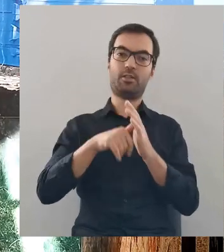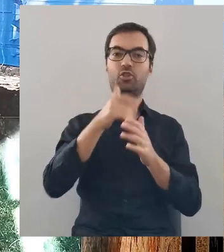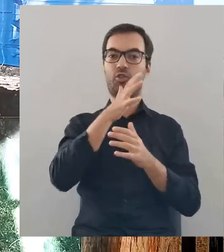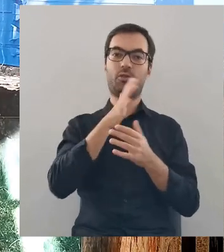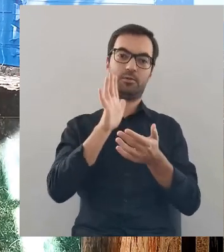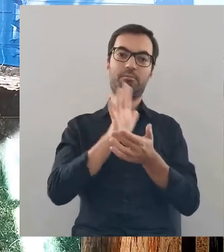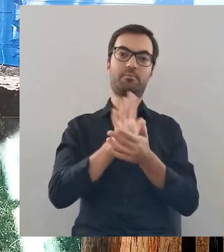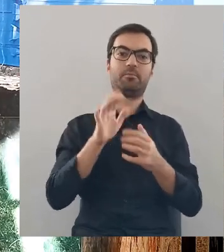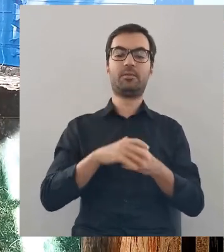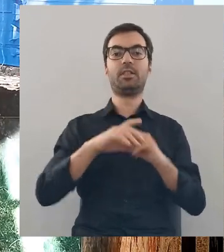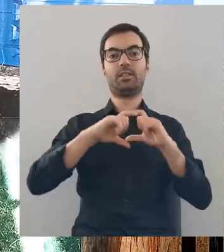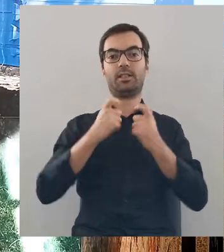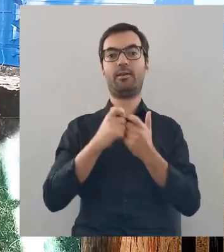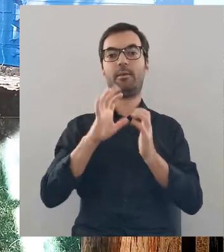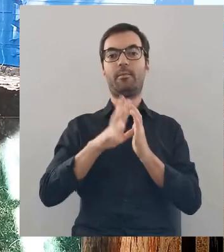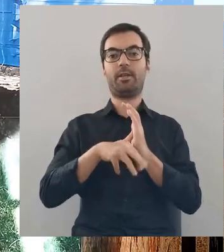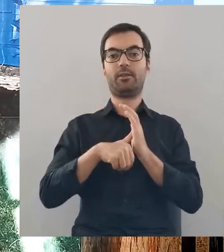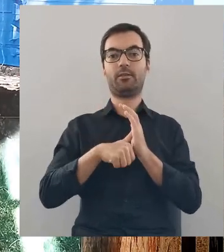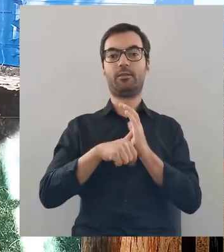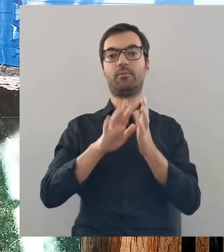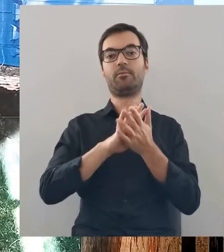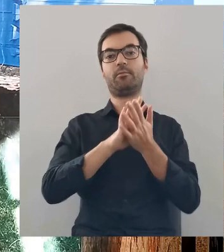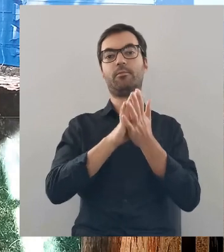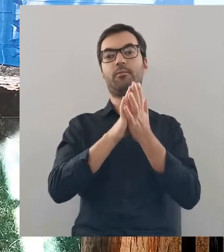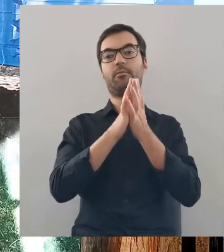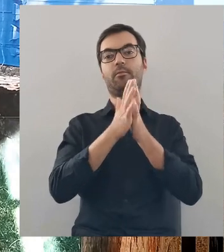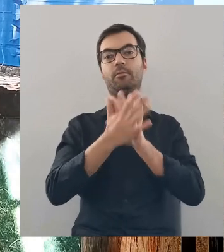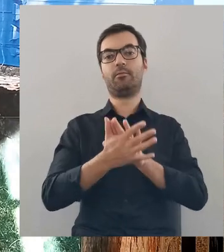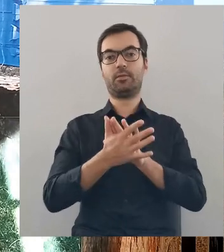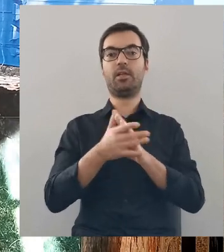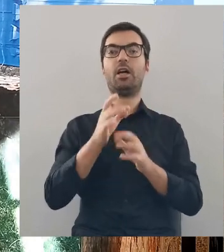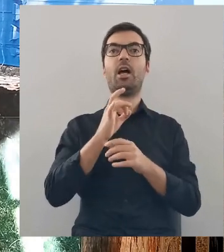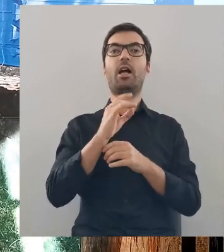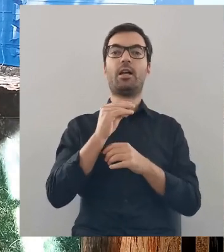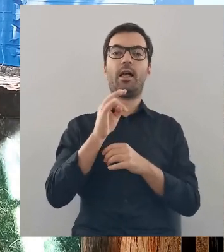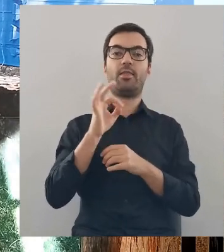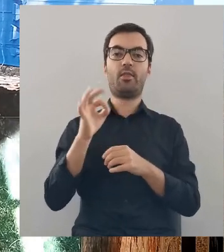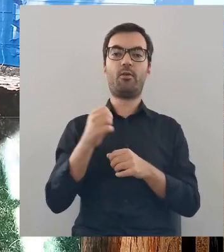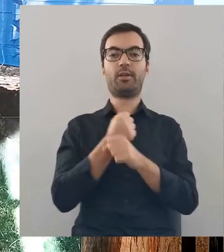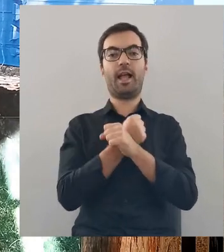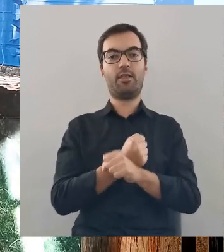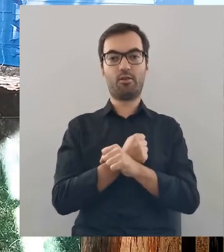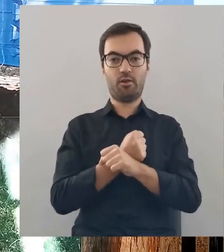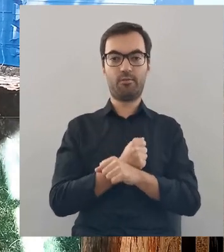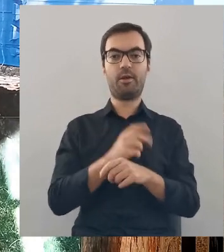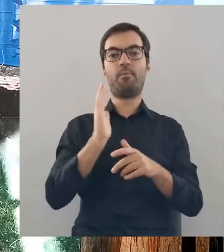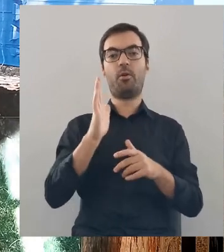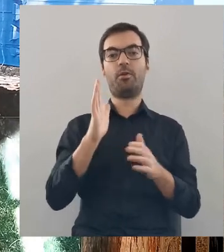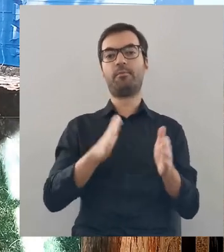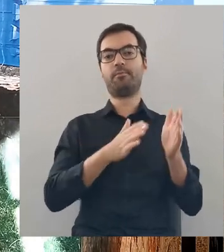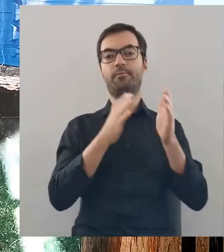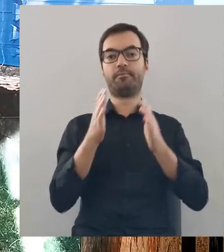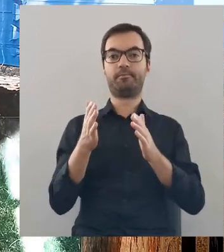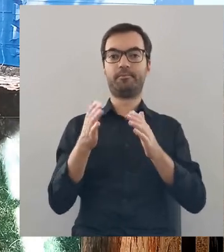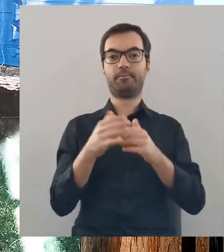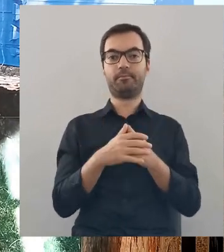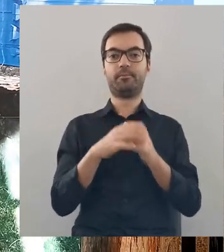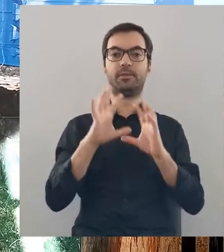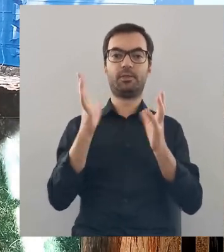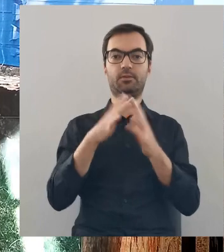uznane za miasto żydowskie i całe miasto zostało przekształcone na początku w getto, a później